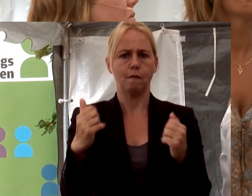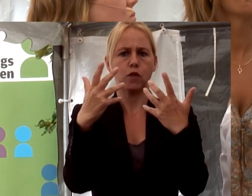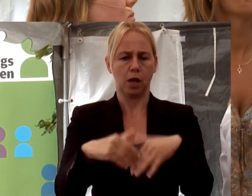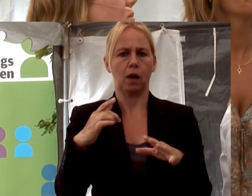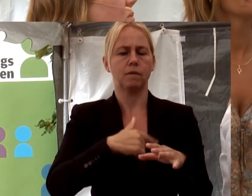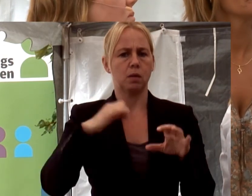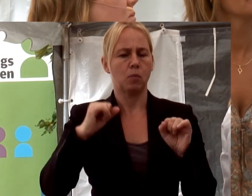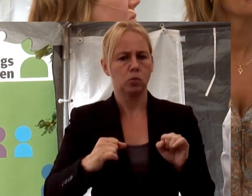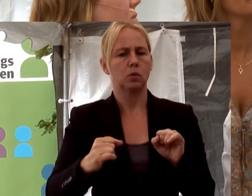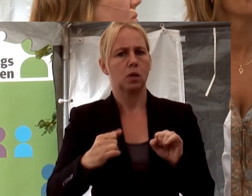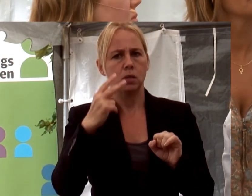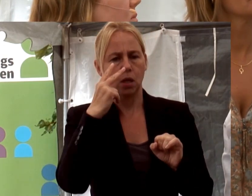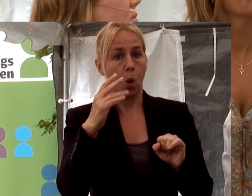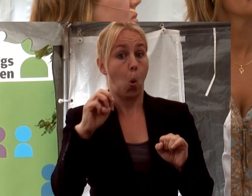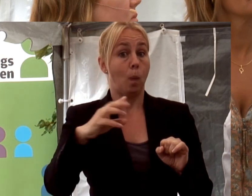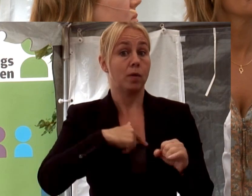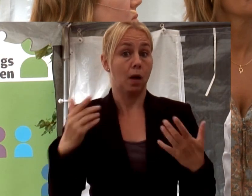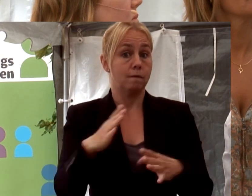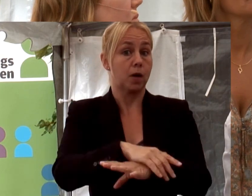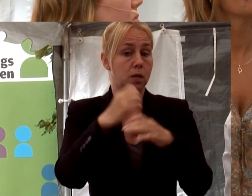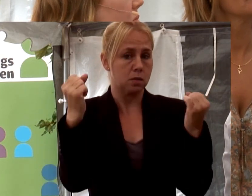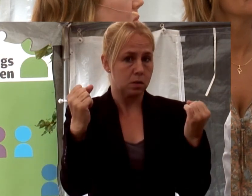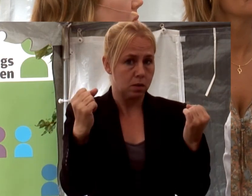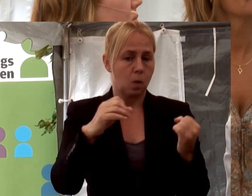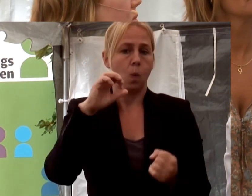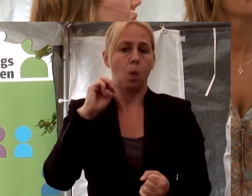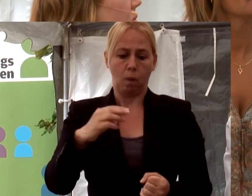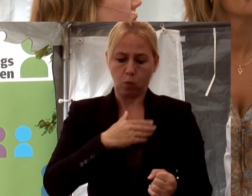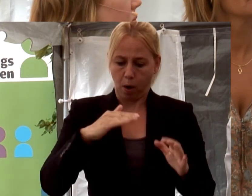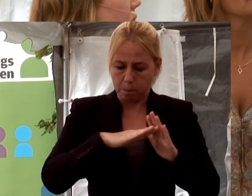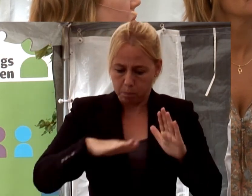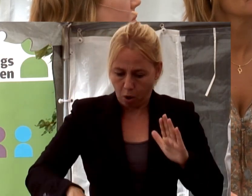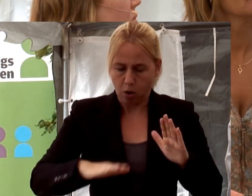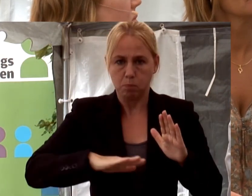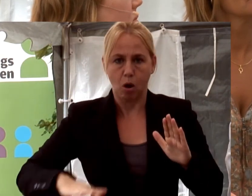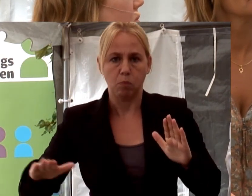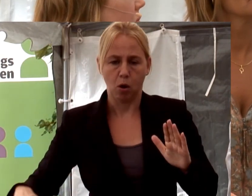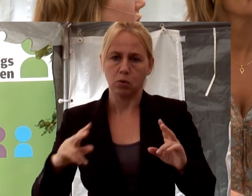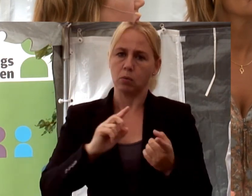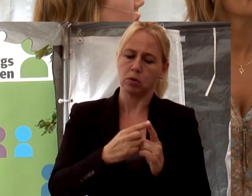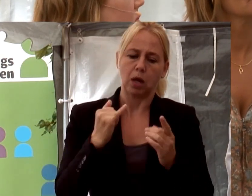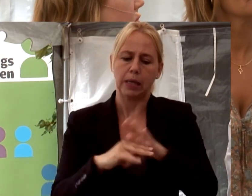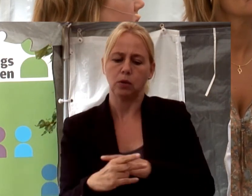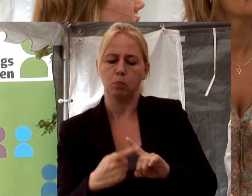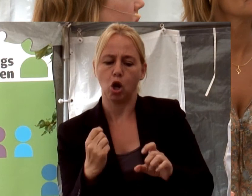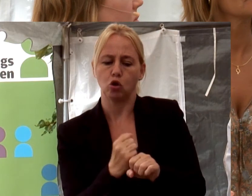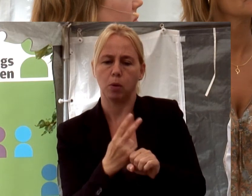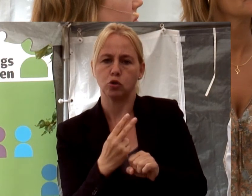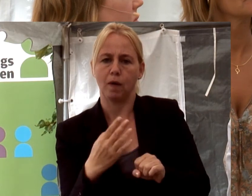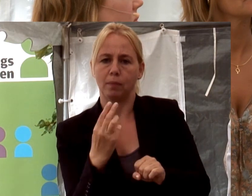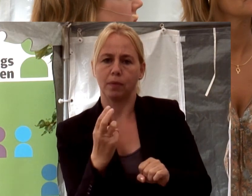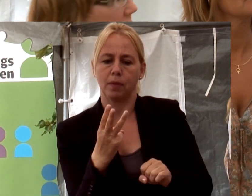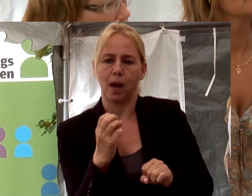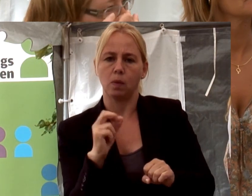bereda på, om vi är friska, och framförallt våra barn och barnbarn, som kanske går in i arbetslivet som 25-30